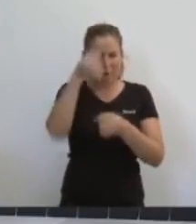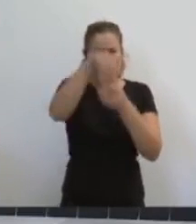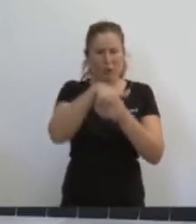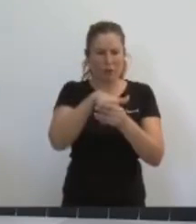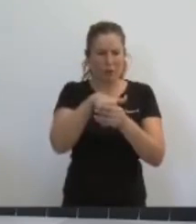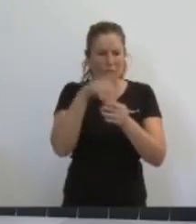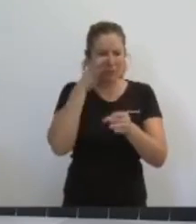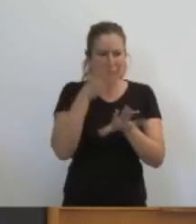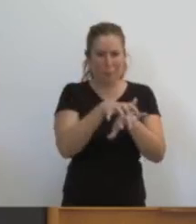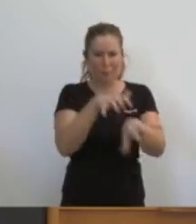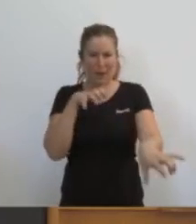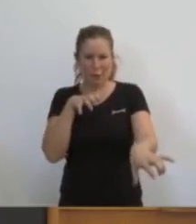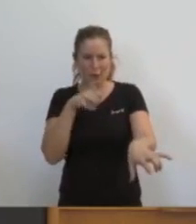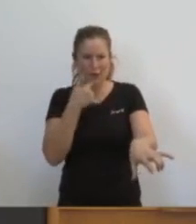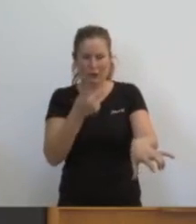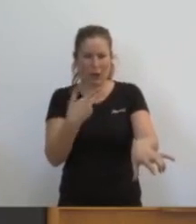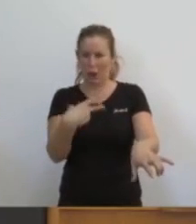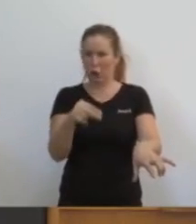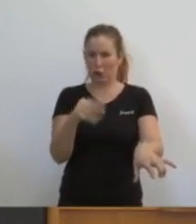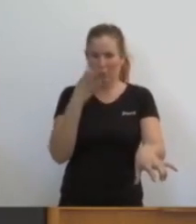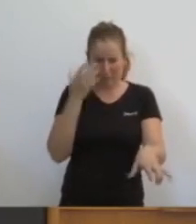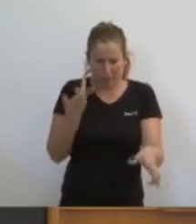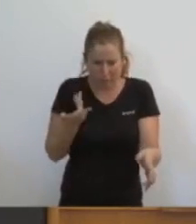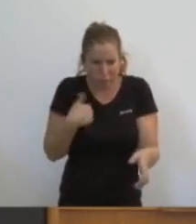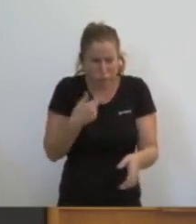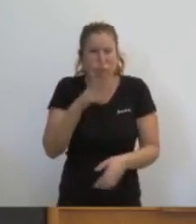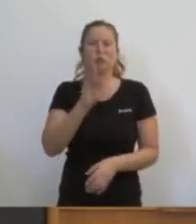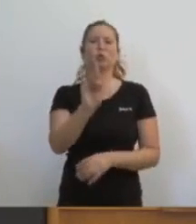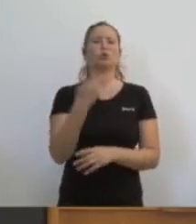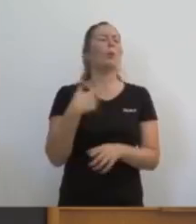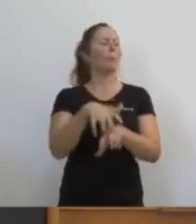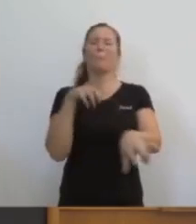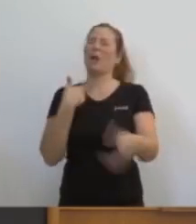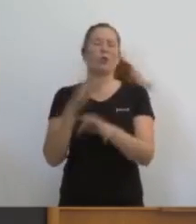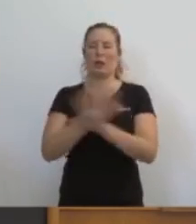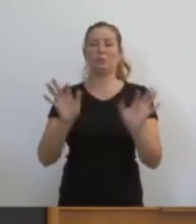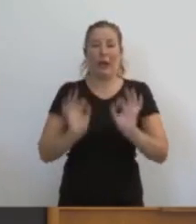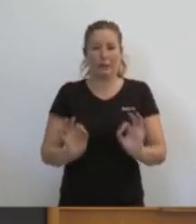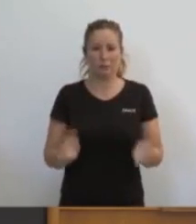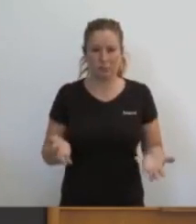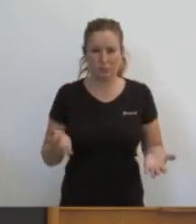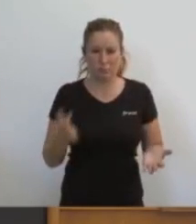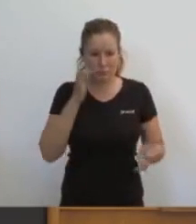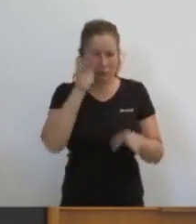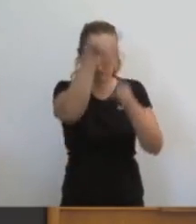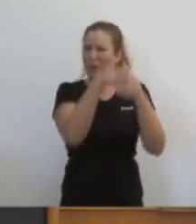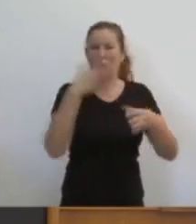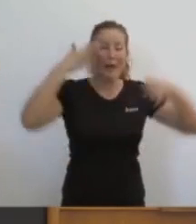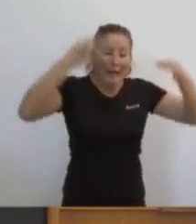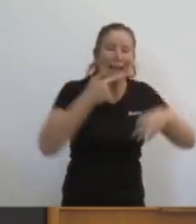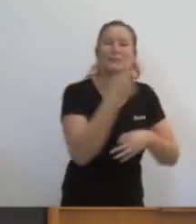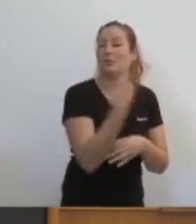donin. Així sí, jo, com deia el senyor Baldo, xapó. És a dir, no treure majoria absoluta i aconseguir tindre